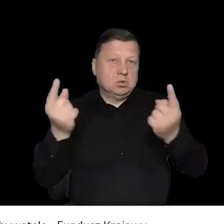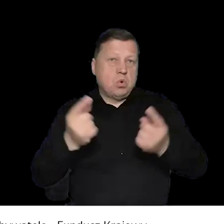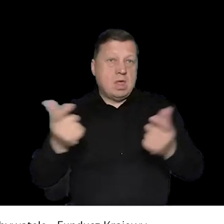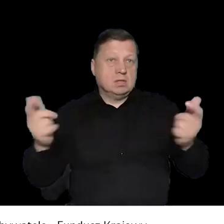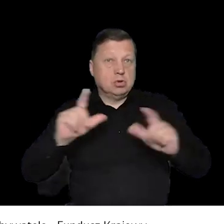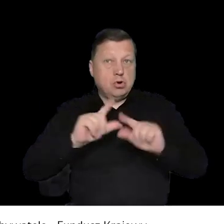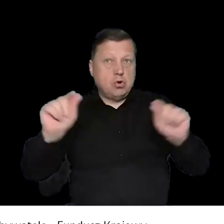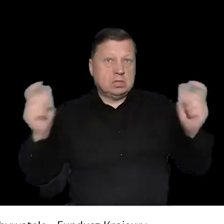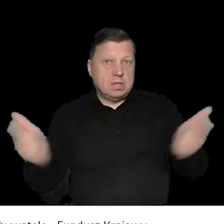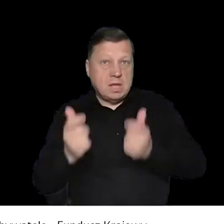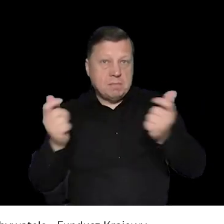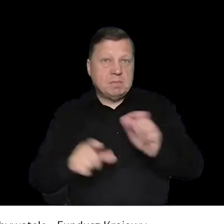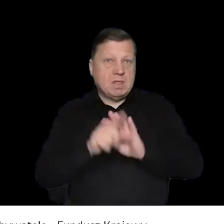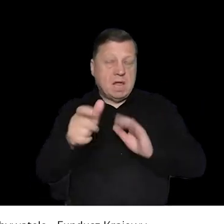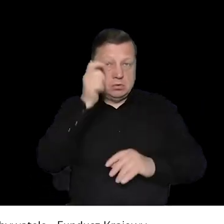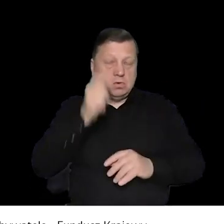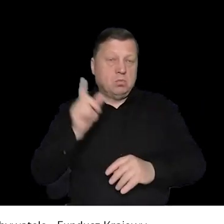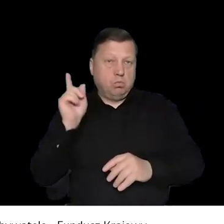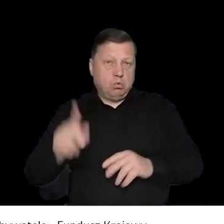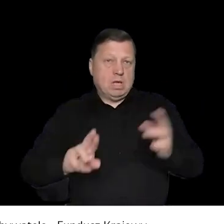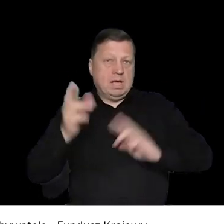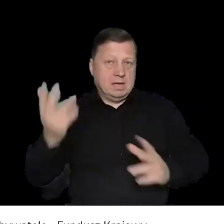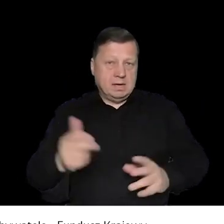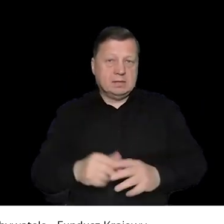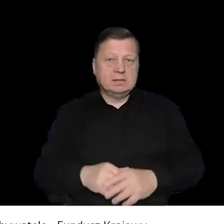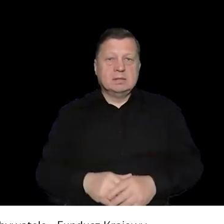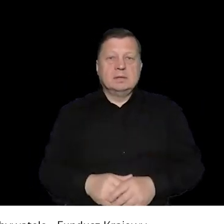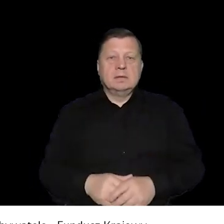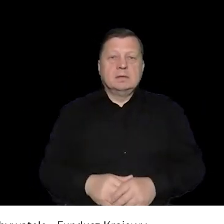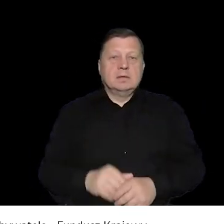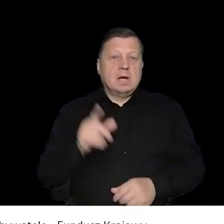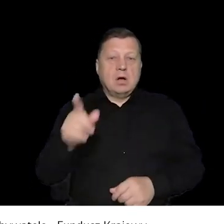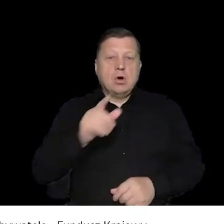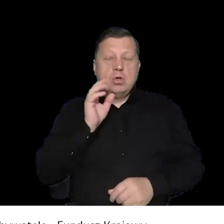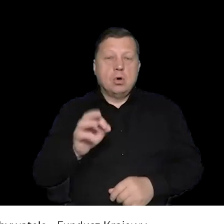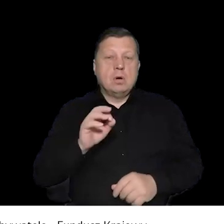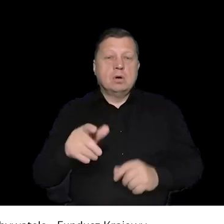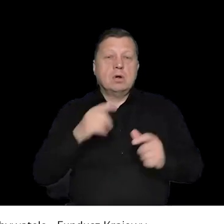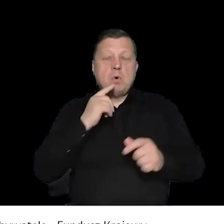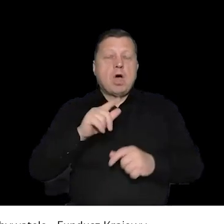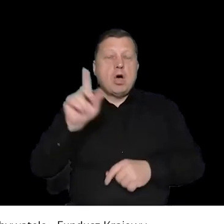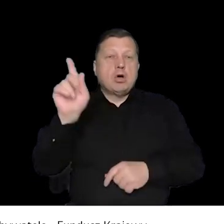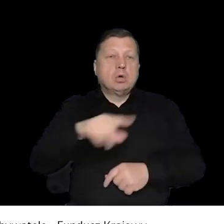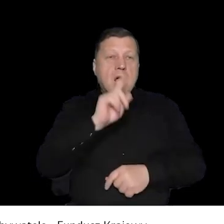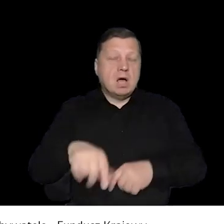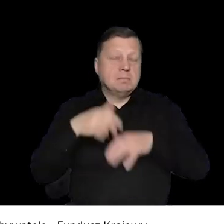miejsce przebywania, przesunęły się itd. To jest po prostu działanie tak jak w każdej innej sytuacji zagrożenia życia człowieka, natomiast w dalszym